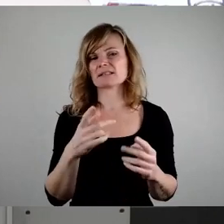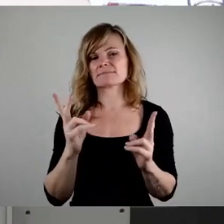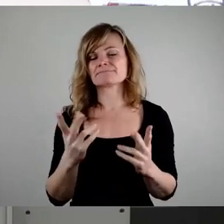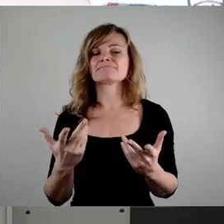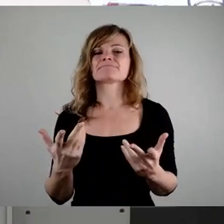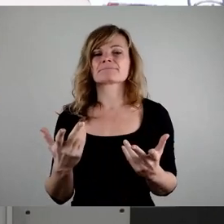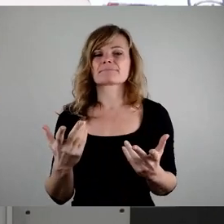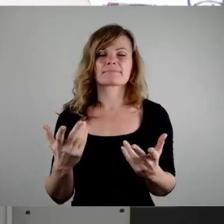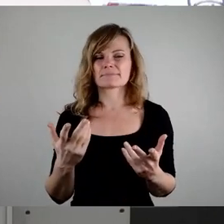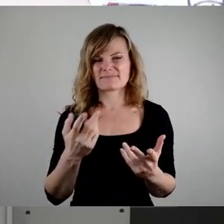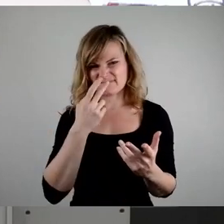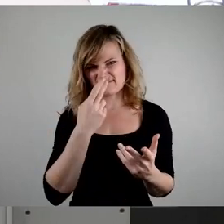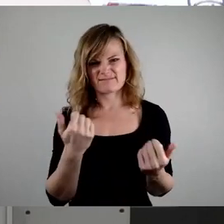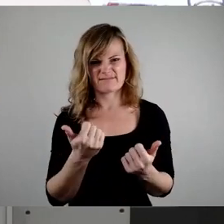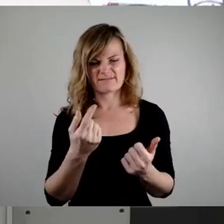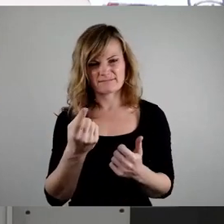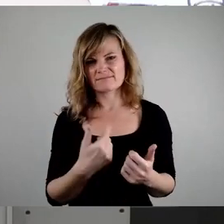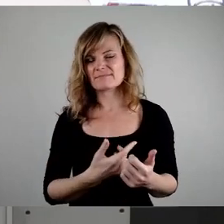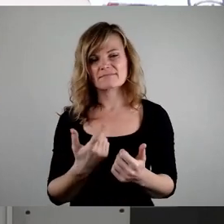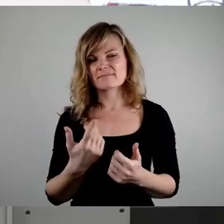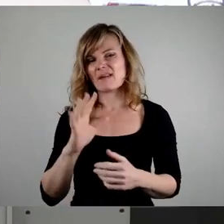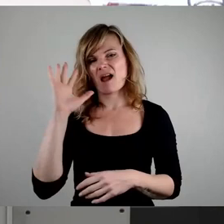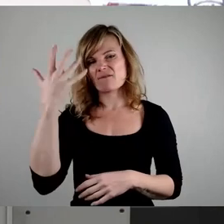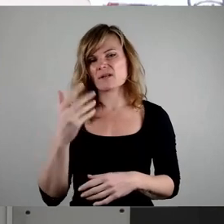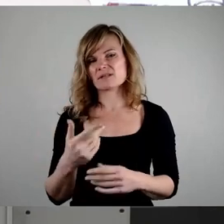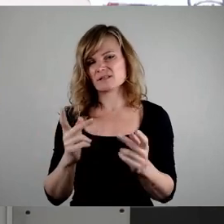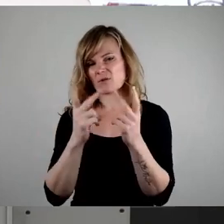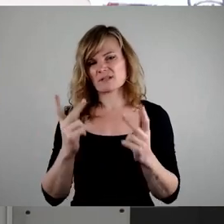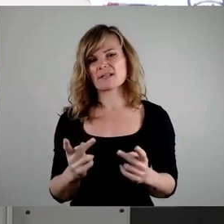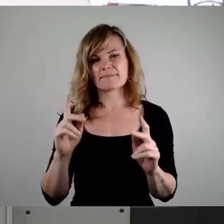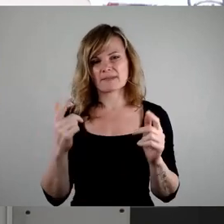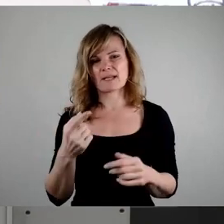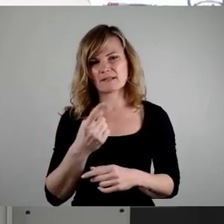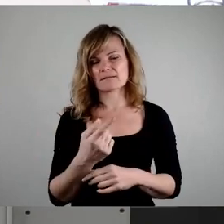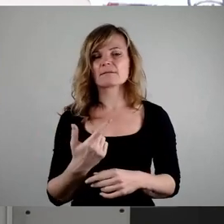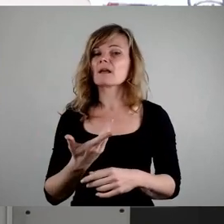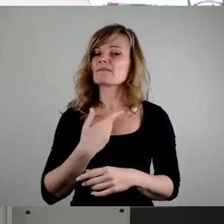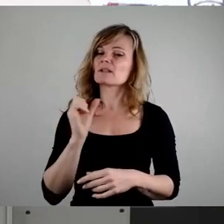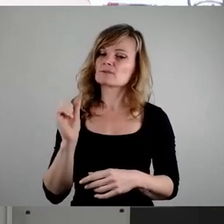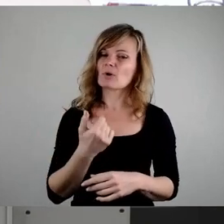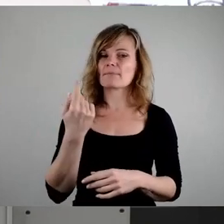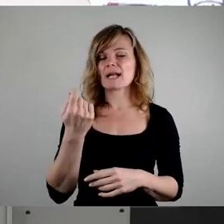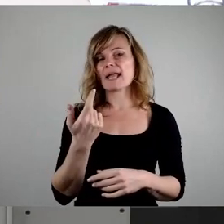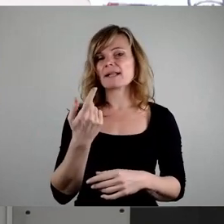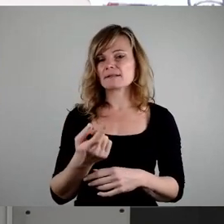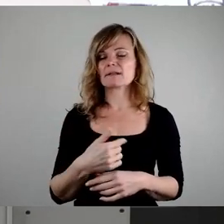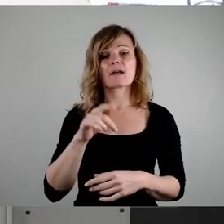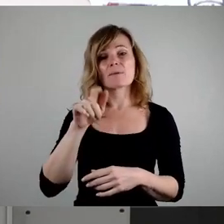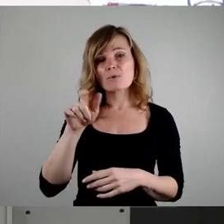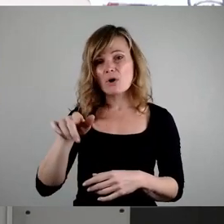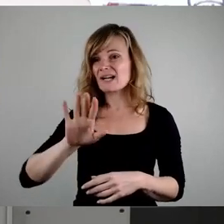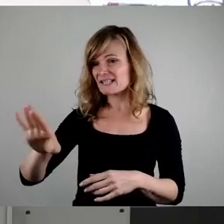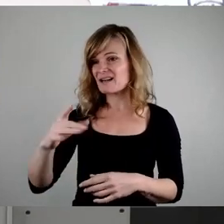ist. Wir haben es ja gesehen, das ist nämlich kein Erfolgskonzept. Auf jeden Fall wollen Sie hier nochmal Geld der Bürger verwenden,